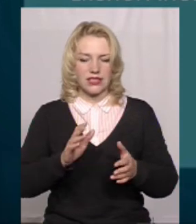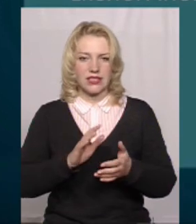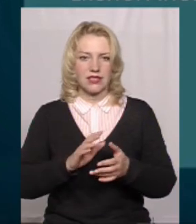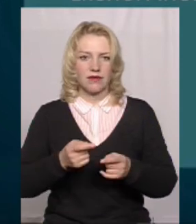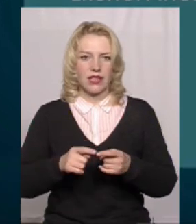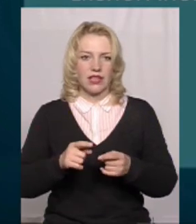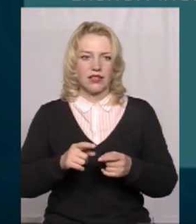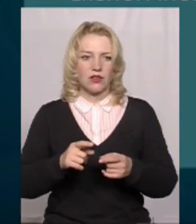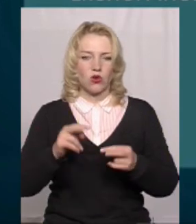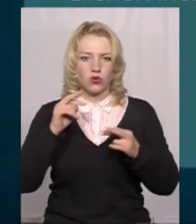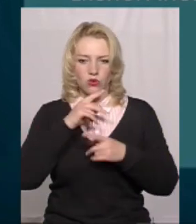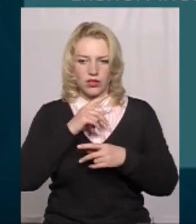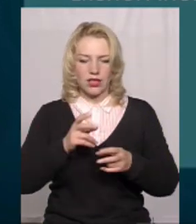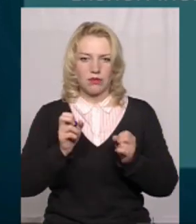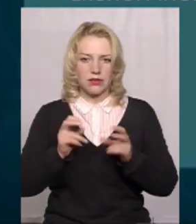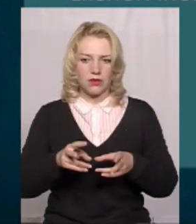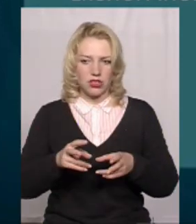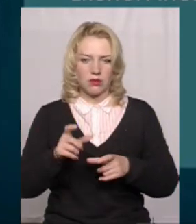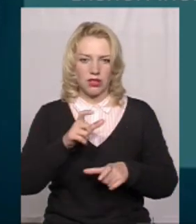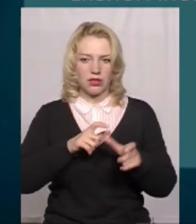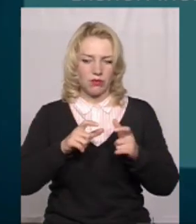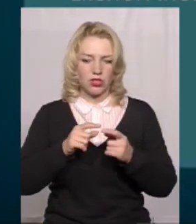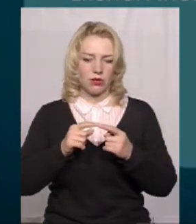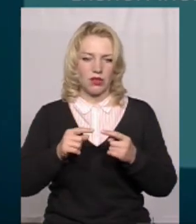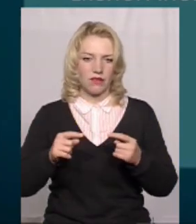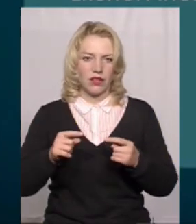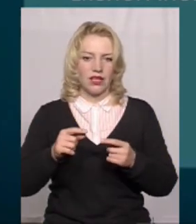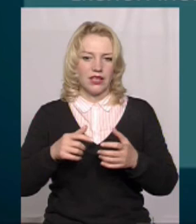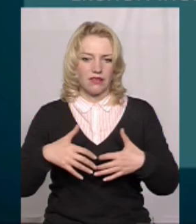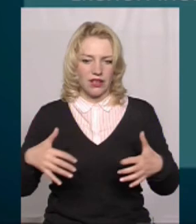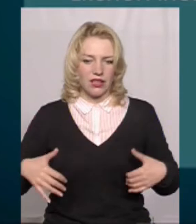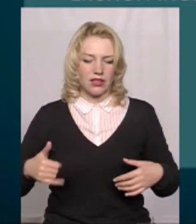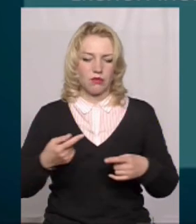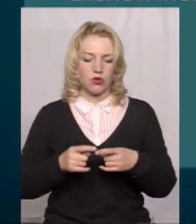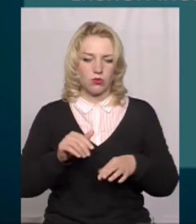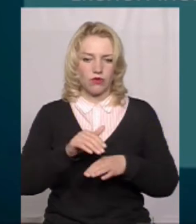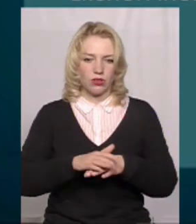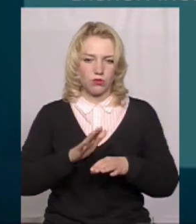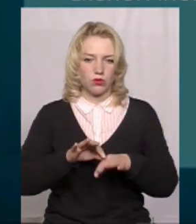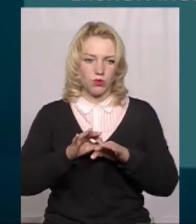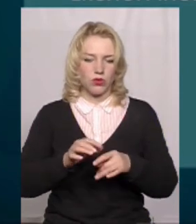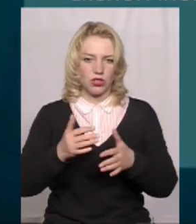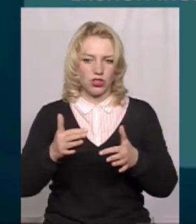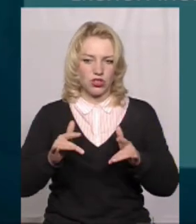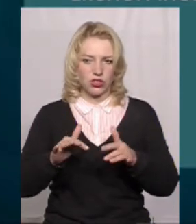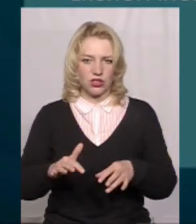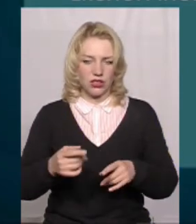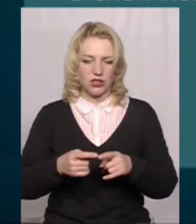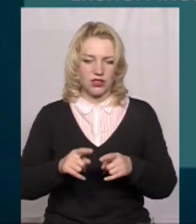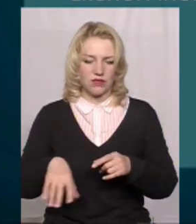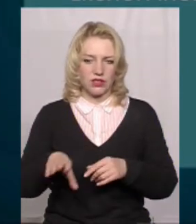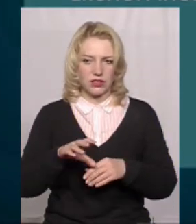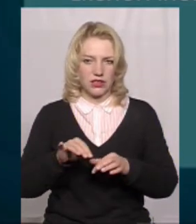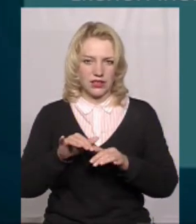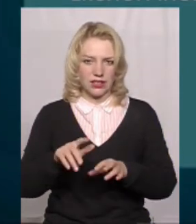хімічними речовинами даних тварин. І по даному факту теж будуть проводитися інші дії. Усі дії проводяться у відповідності